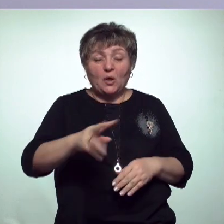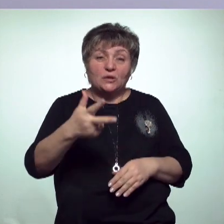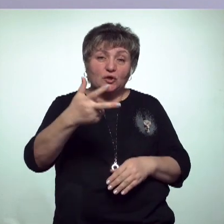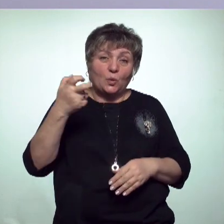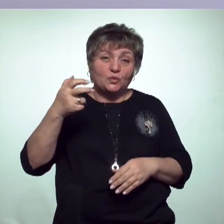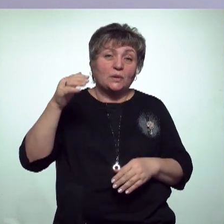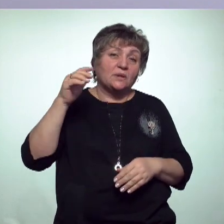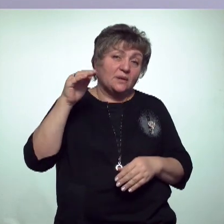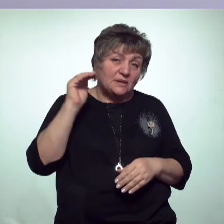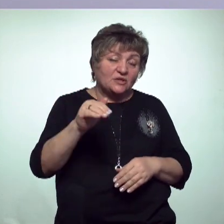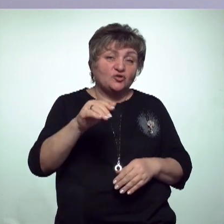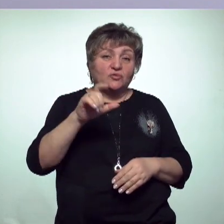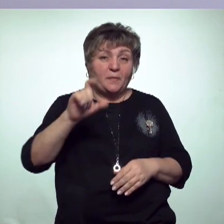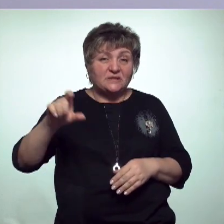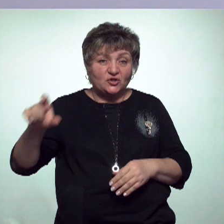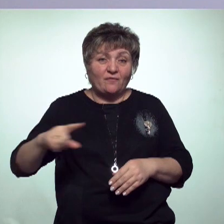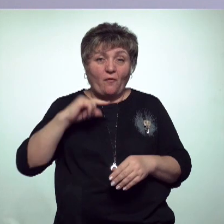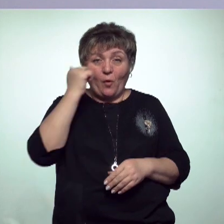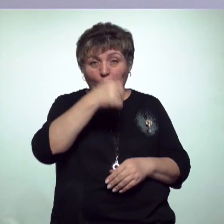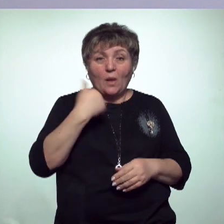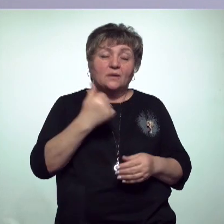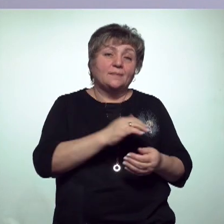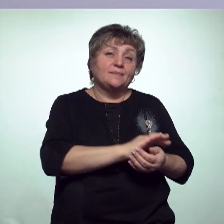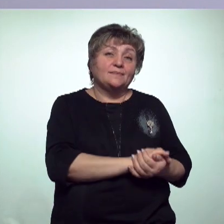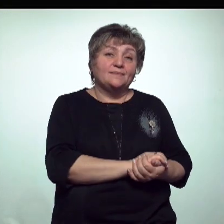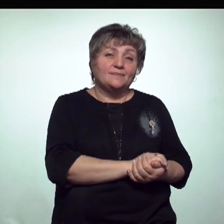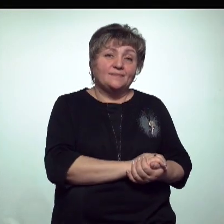тысяч пассажиров в год. Анна Ковырзина продолжит.